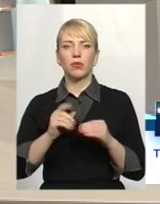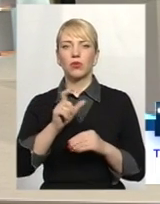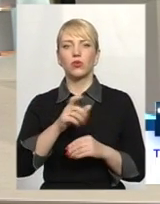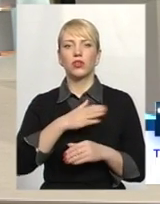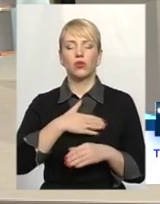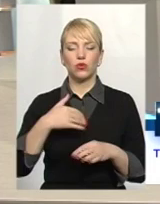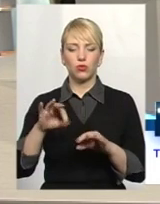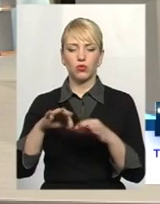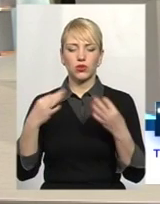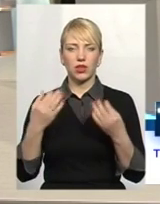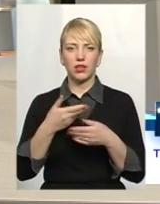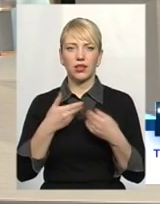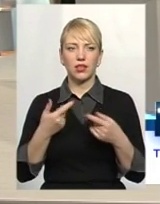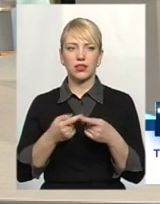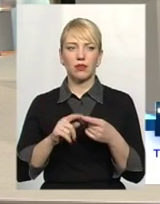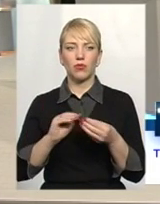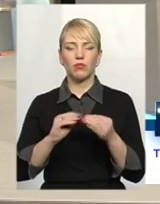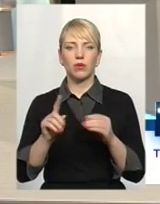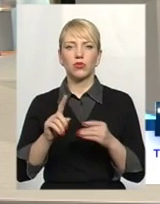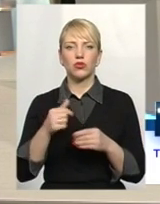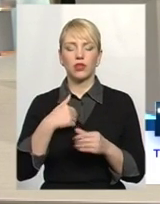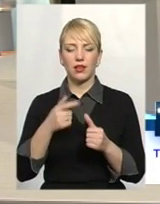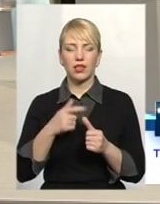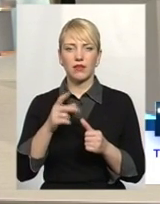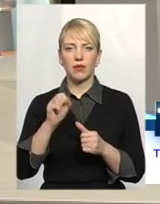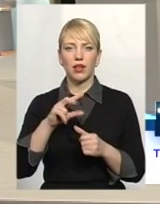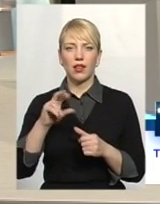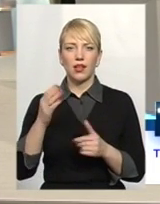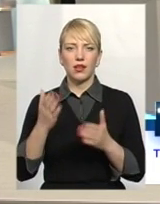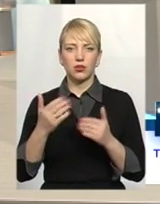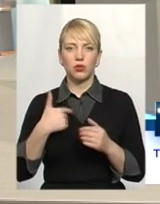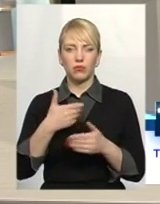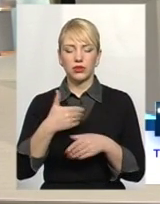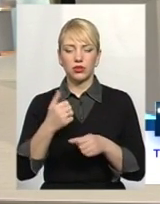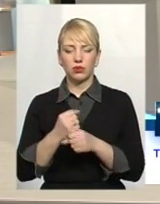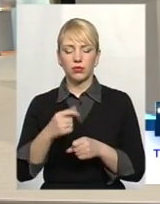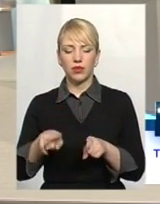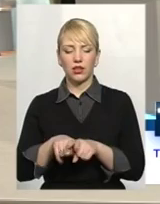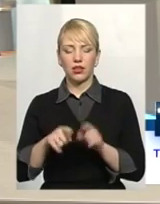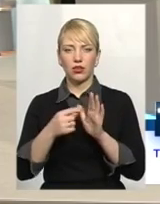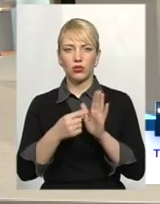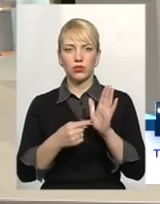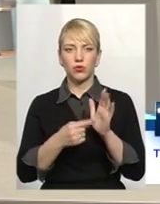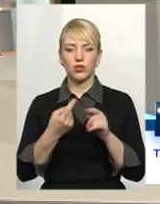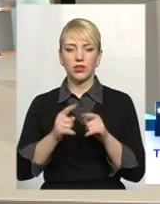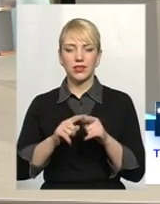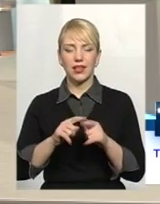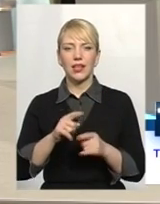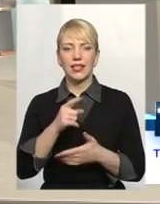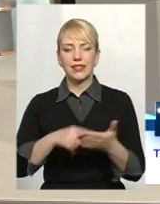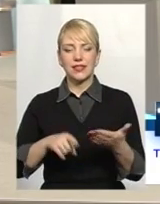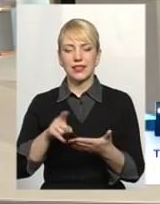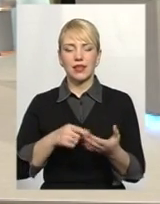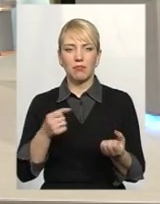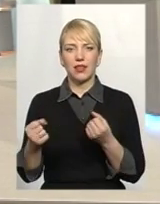допускати нас з цією проблемою, що я її назвав. Але якщо ми зробимо такий розподіл, це зніміть цю напругу, яка є між